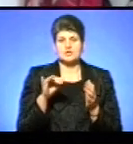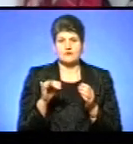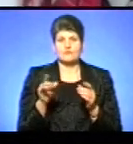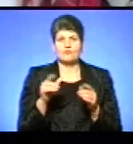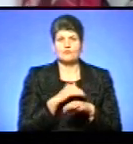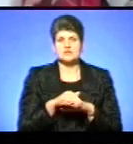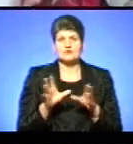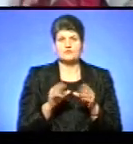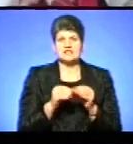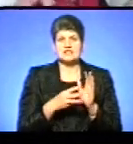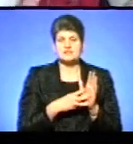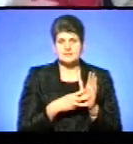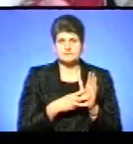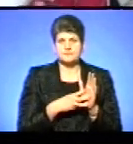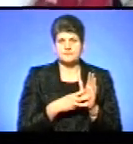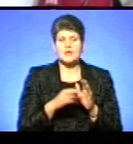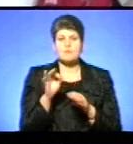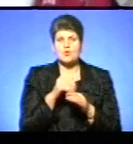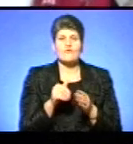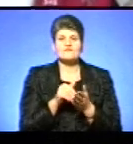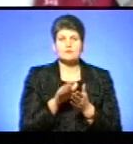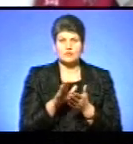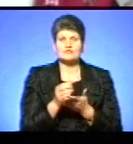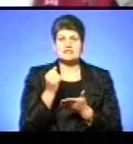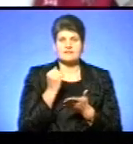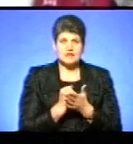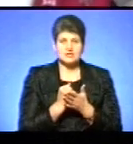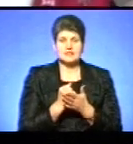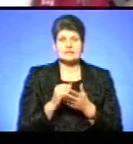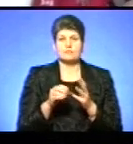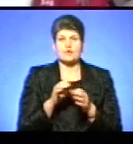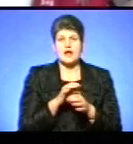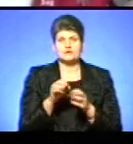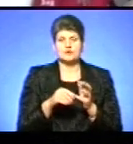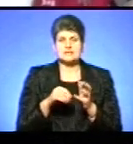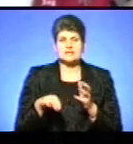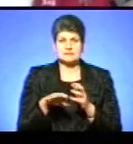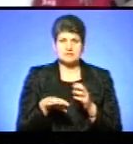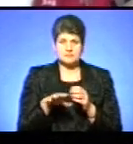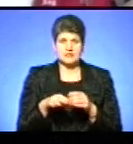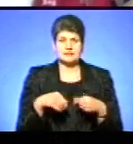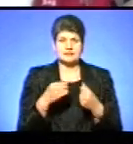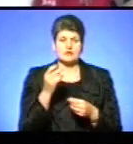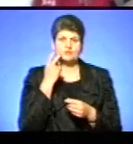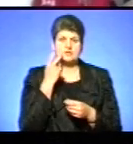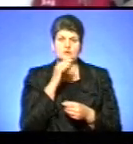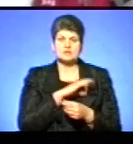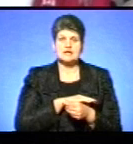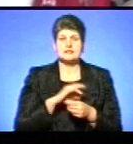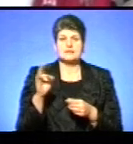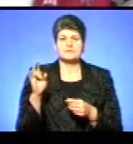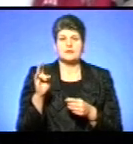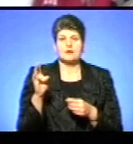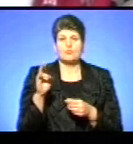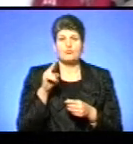Питання третє. Про відмову у затвердженні проєкту землеустрою щодо відведення постійного користування земельної ділянки Почаївської-Свято